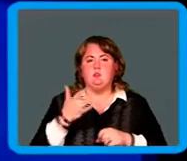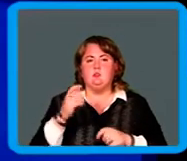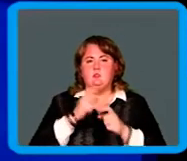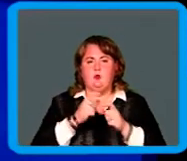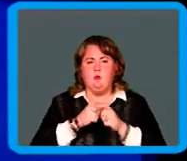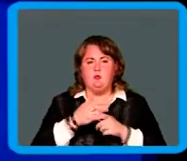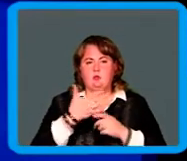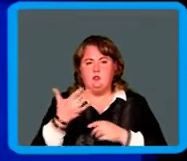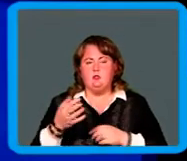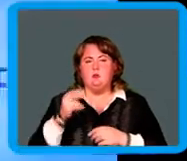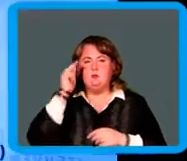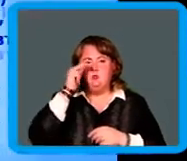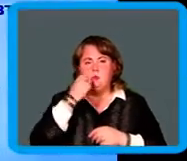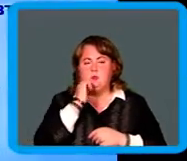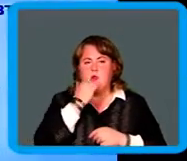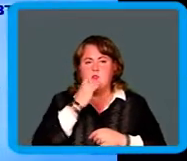изложить тему урока.